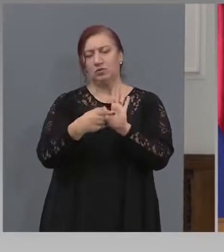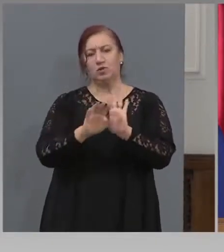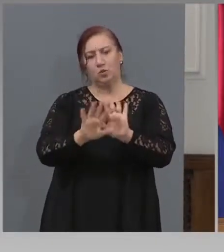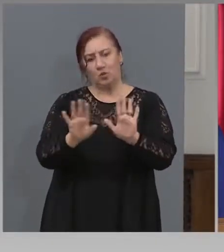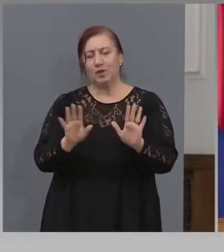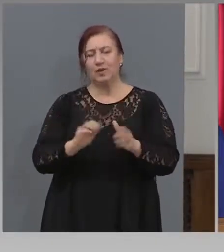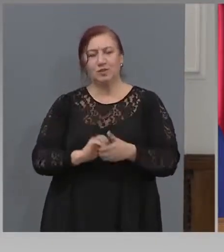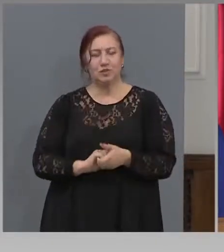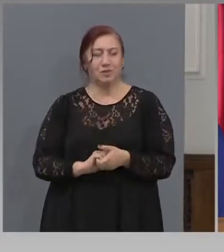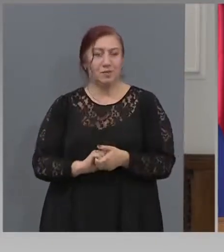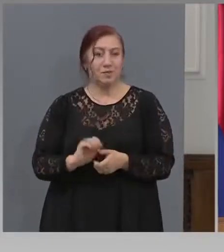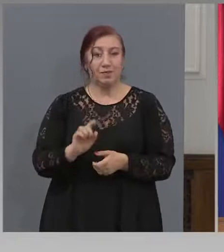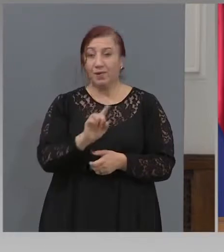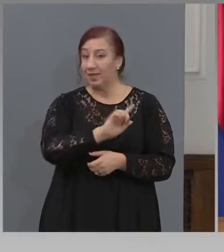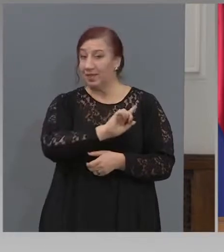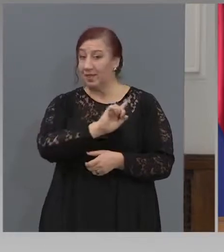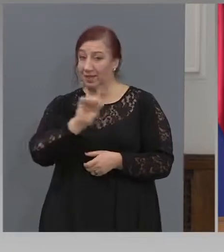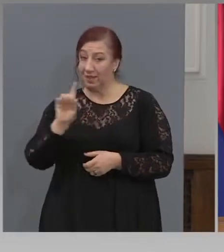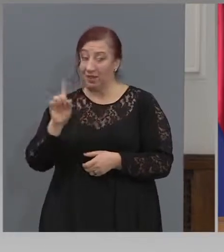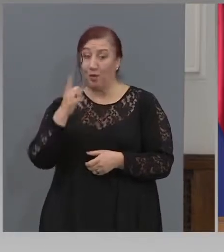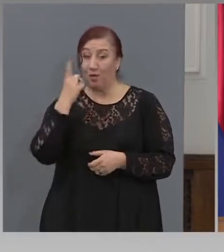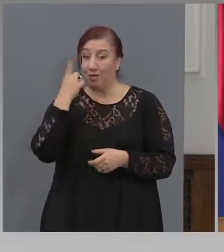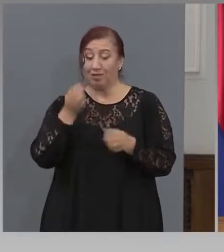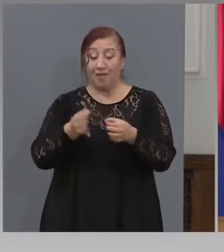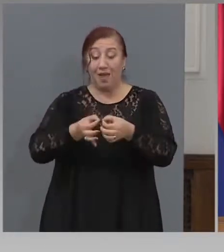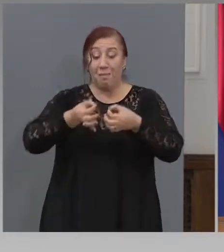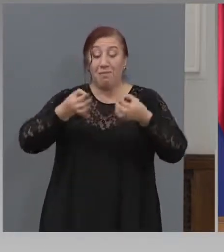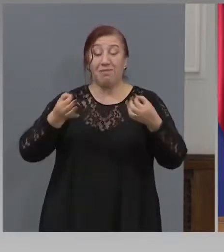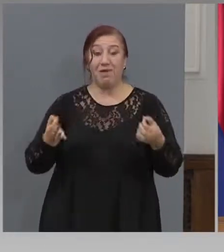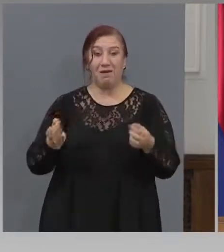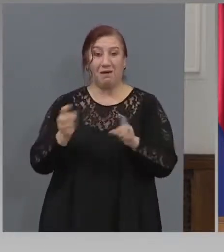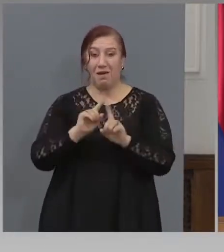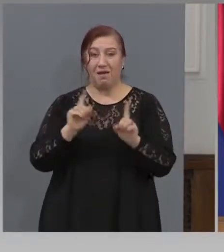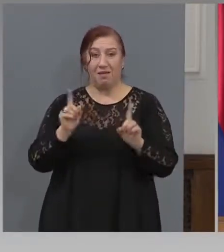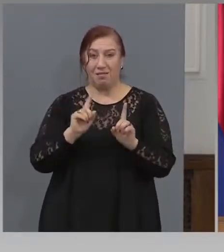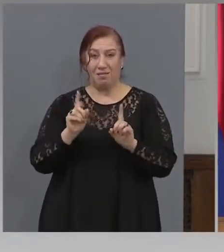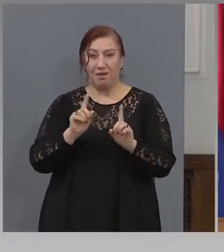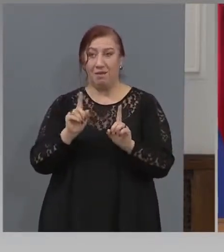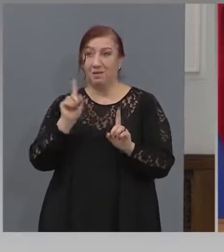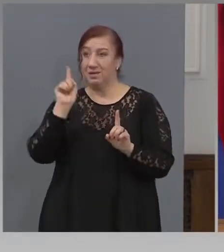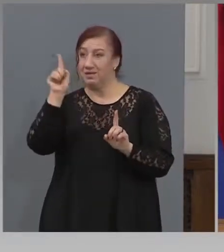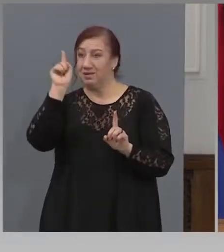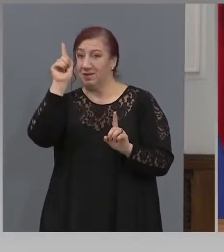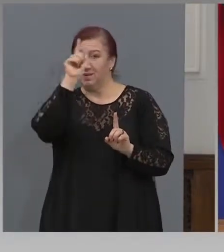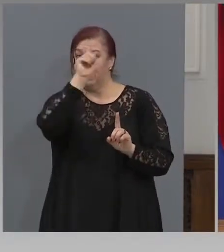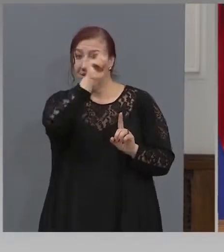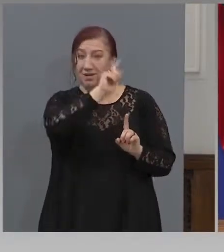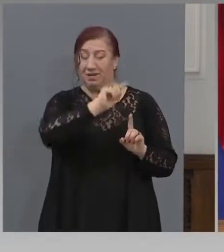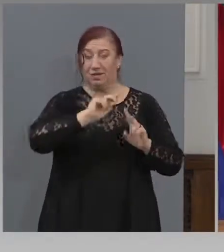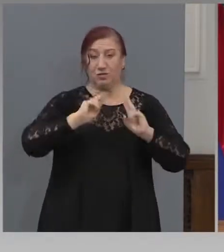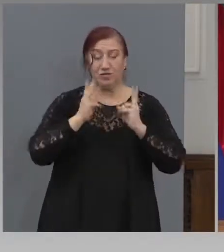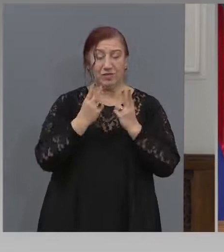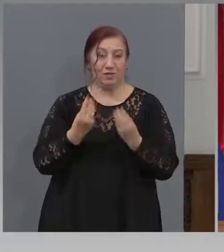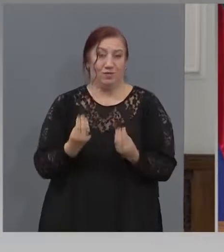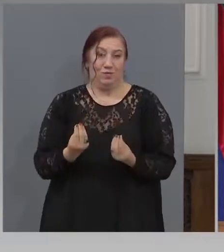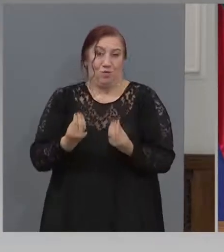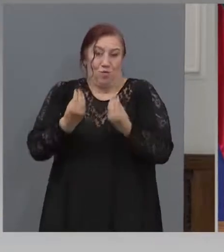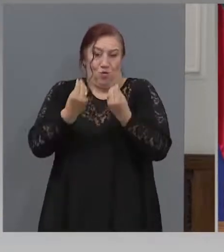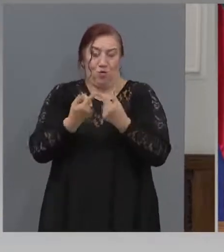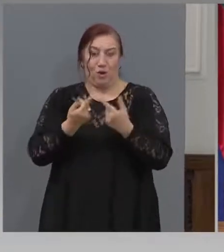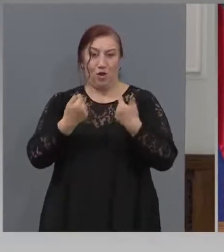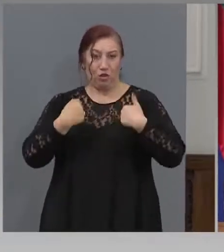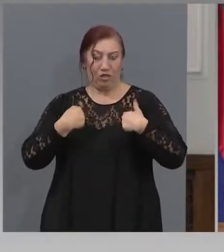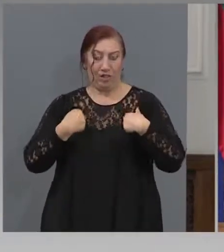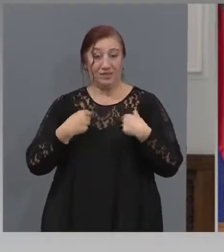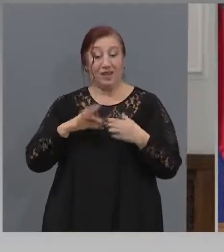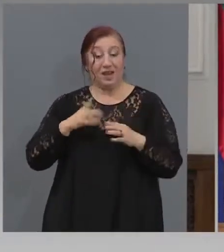Нито една мярка няма някъде, където да е по-добра или по-навреме да